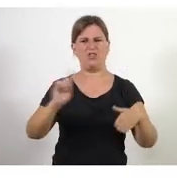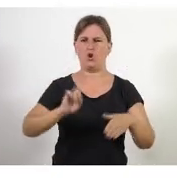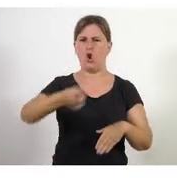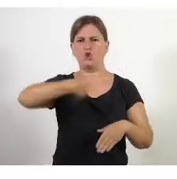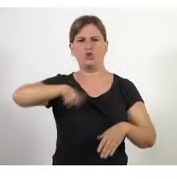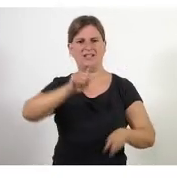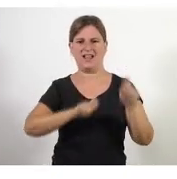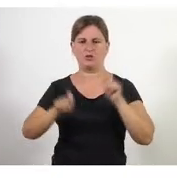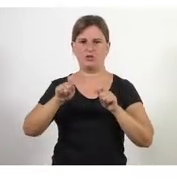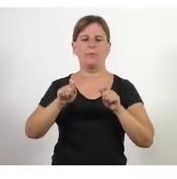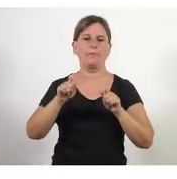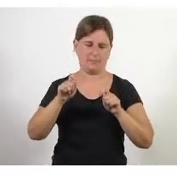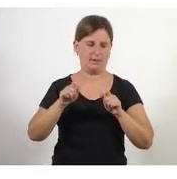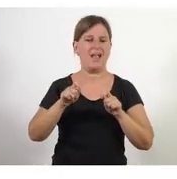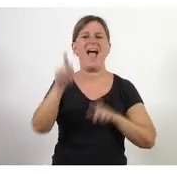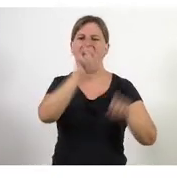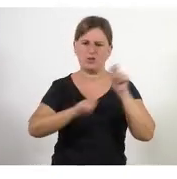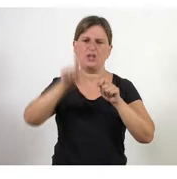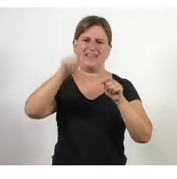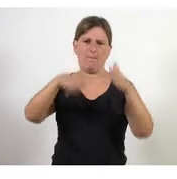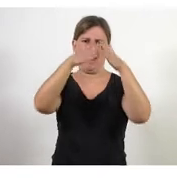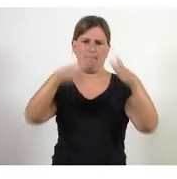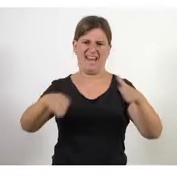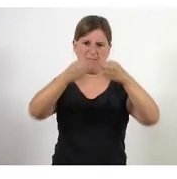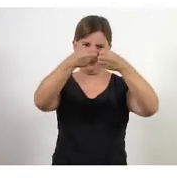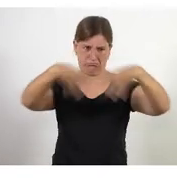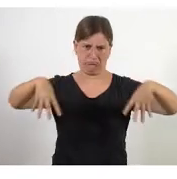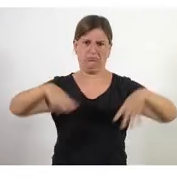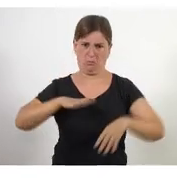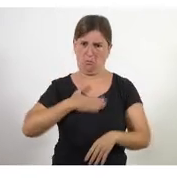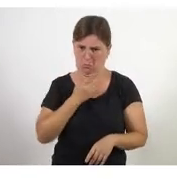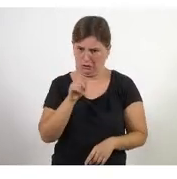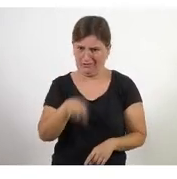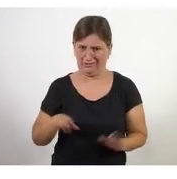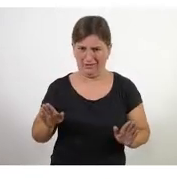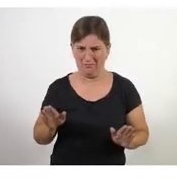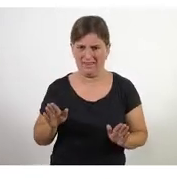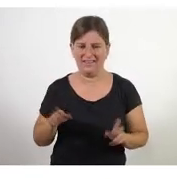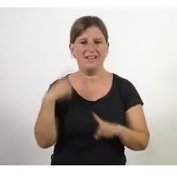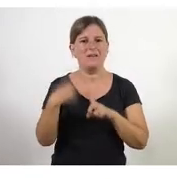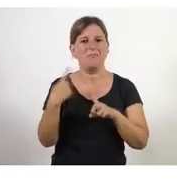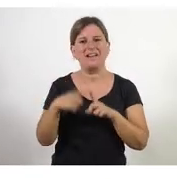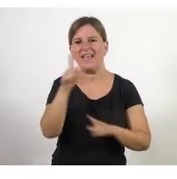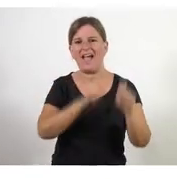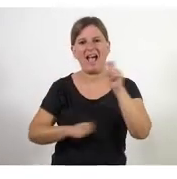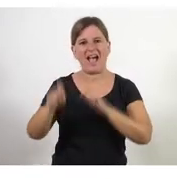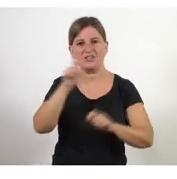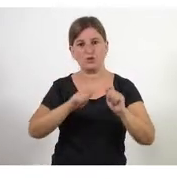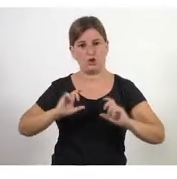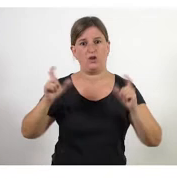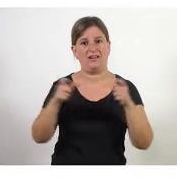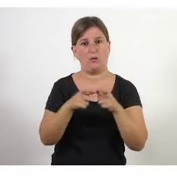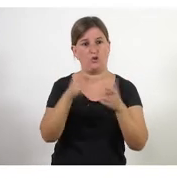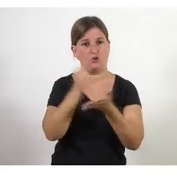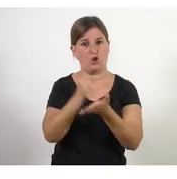mira una associació també és piramidal o també ho pot ser de piramidal per què? perquè una associació es reuneixen tots